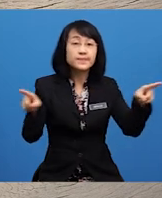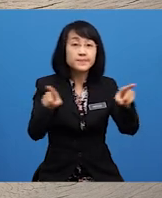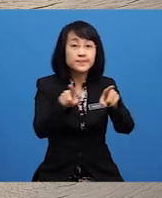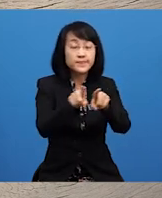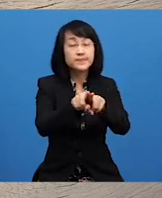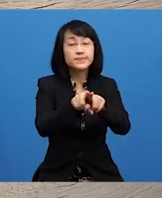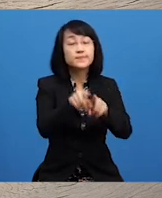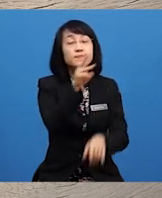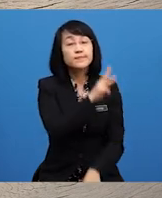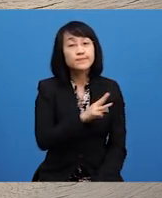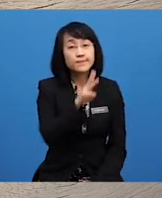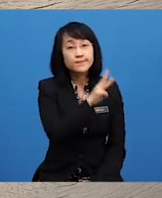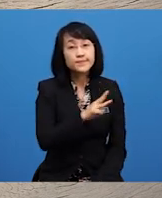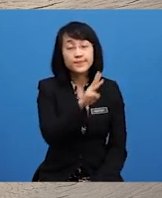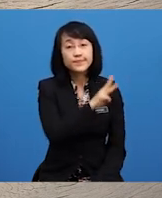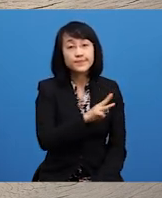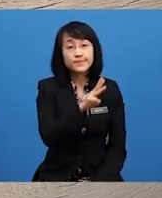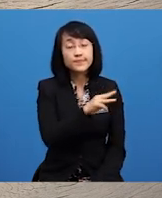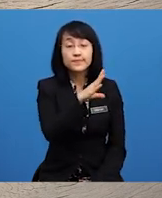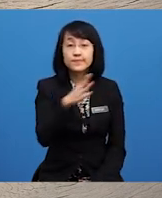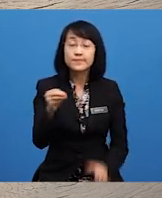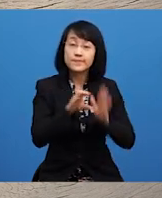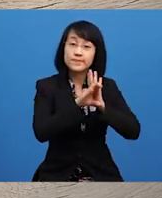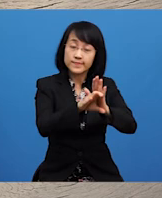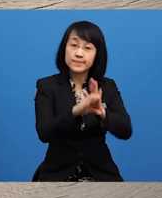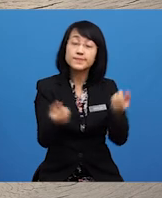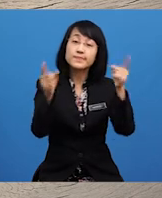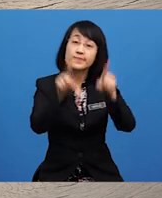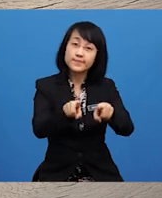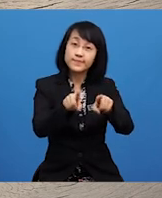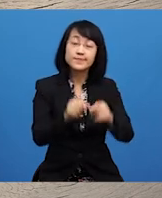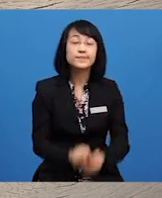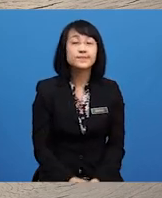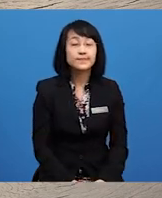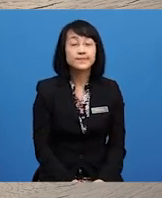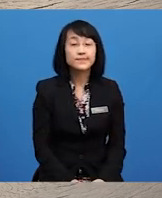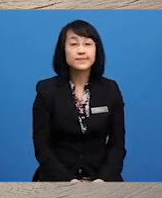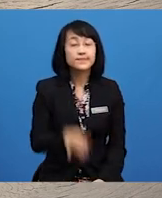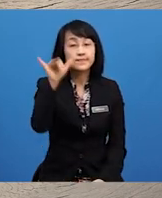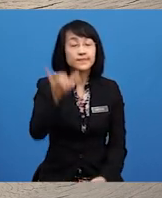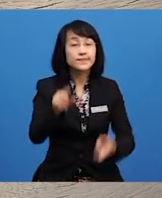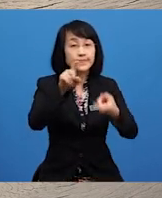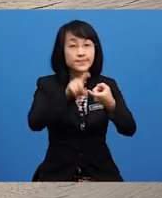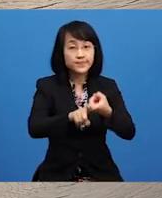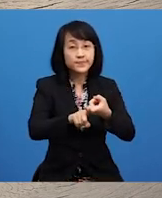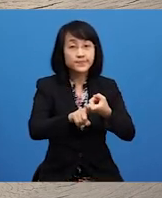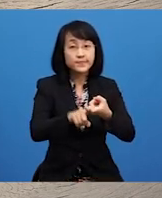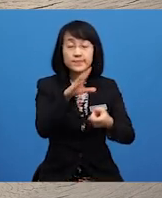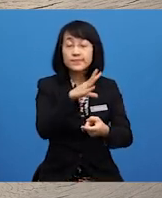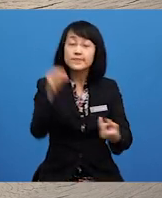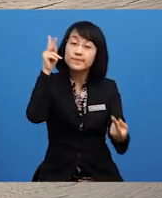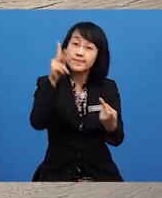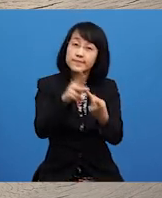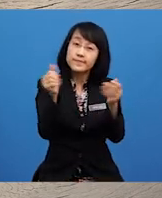Watak Dan contoh peristiwa Yang berkaitan Dan bersesuaian